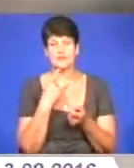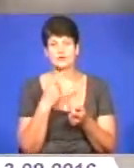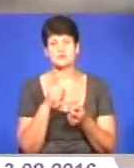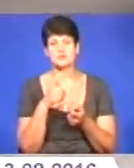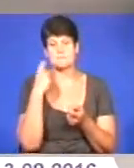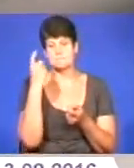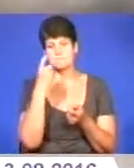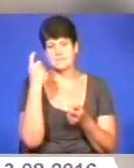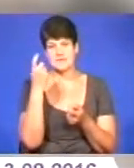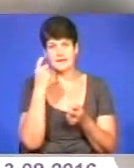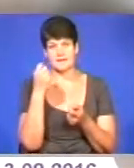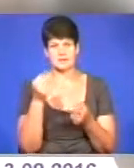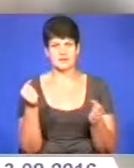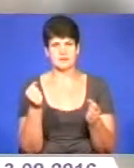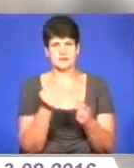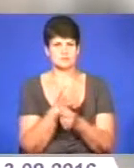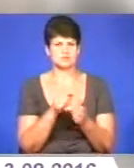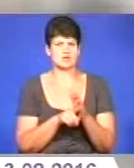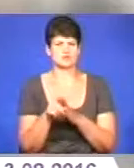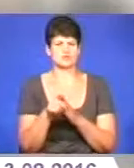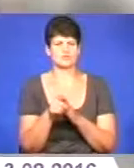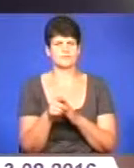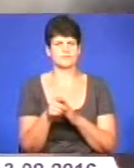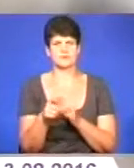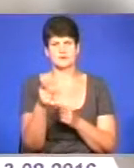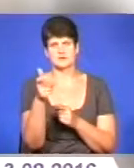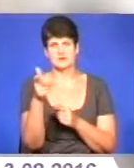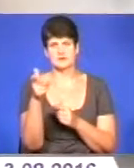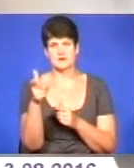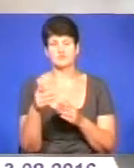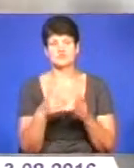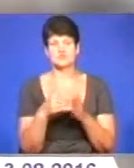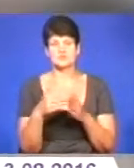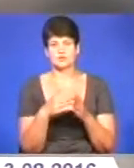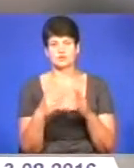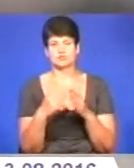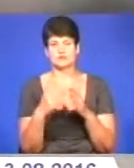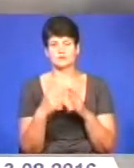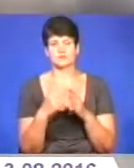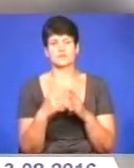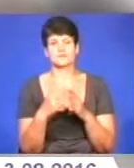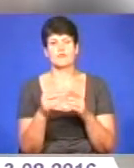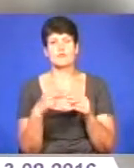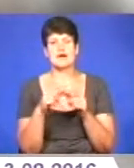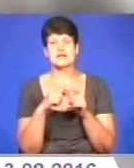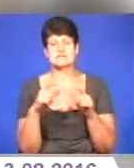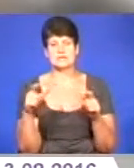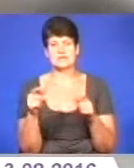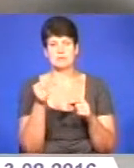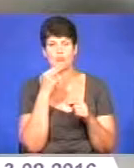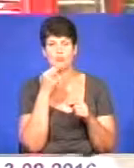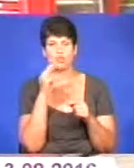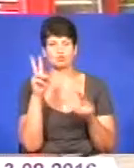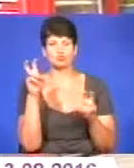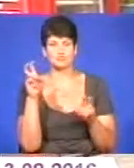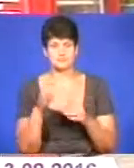п'яний дебошир спершу розмахував пістолетом у сусідньому з будинком в магазині продуктів, що поблизу зупинки громадського транспорту.